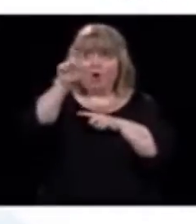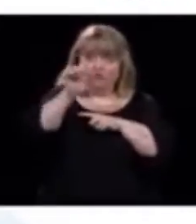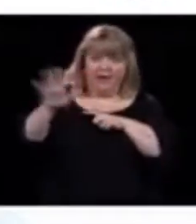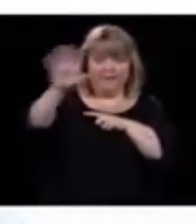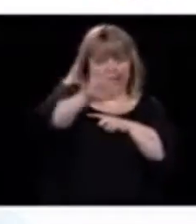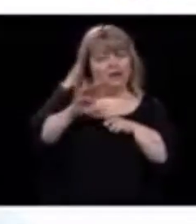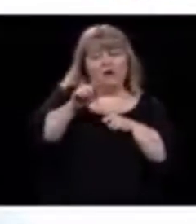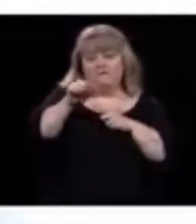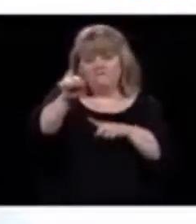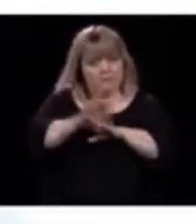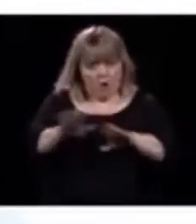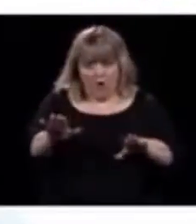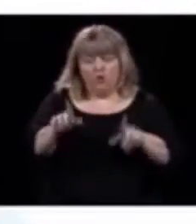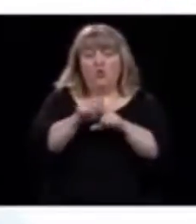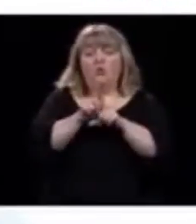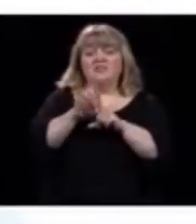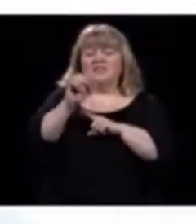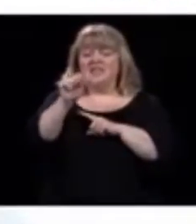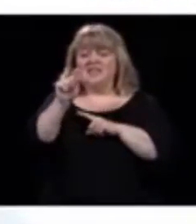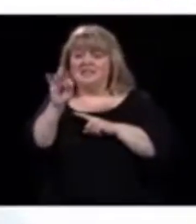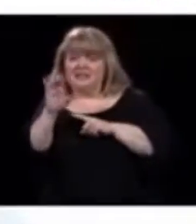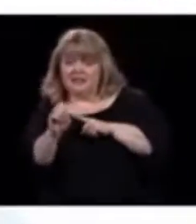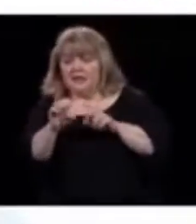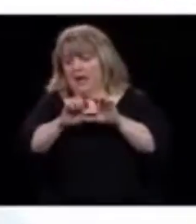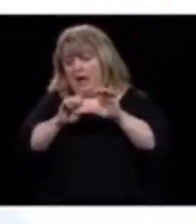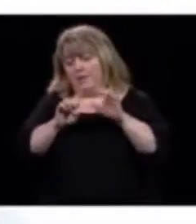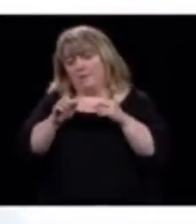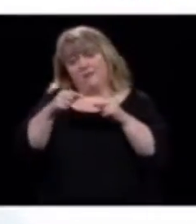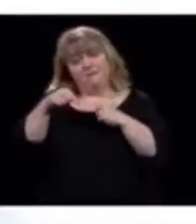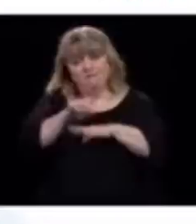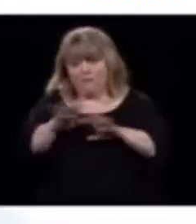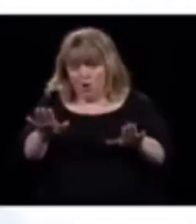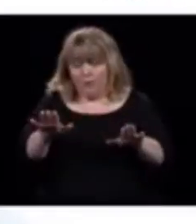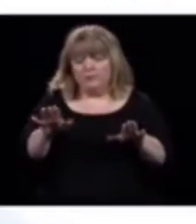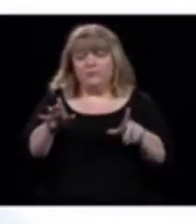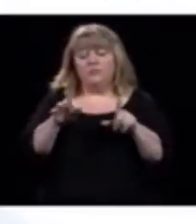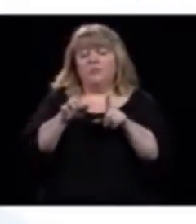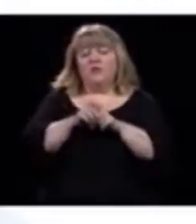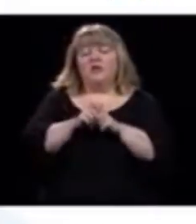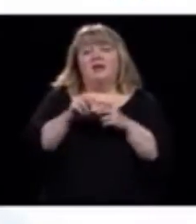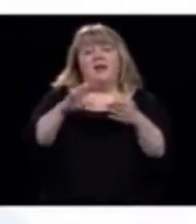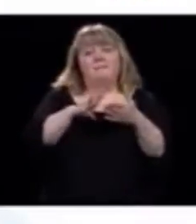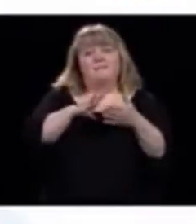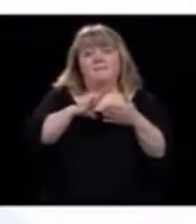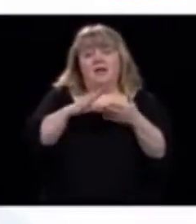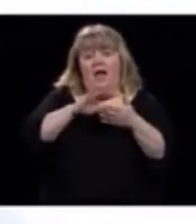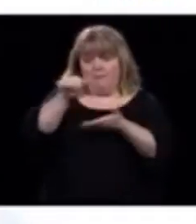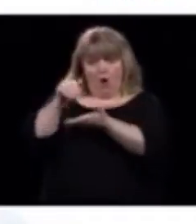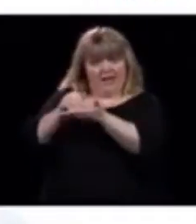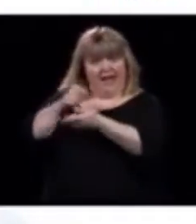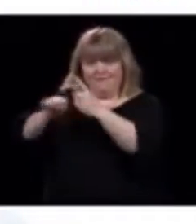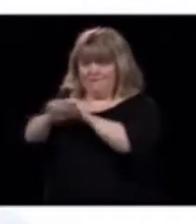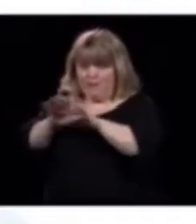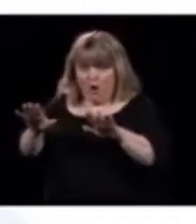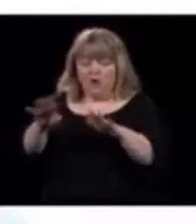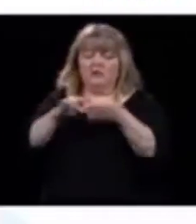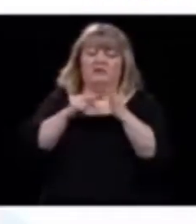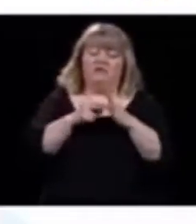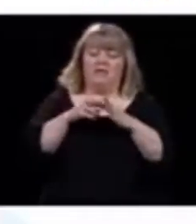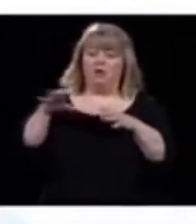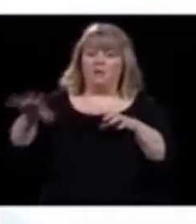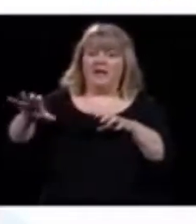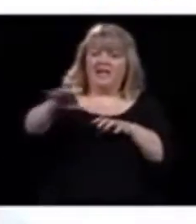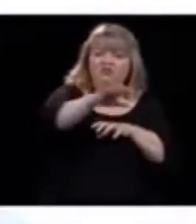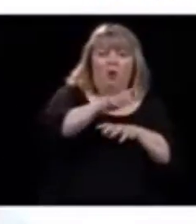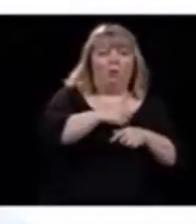ne pas aller en Estrie et à Montréal. Mais je dirais, de façon générale, on ne se promène pas d'une région à l'autre. On